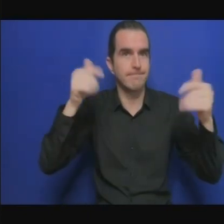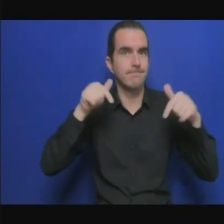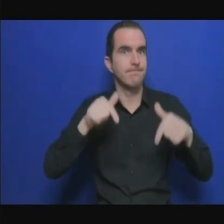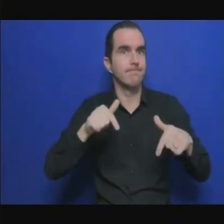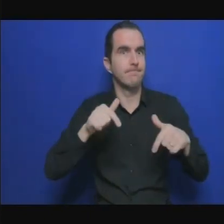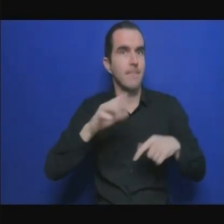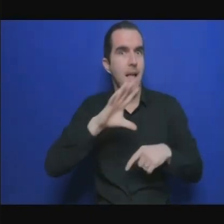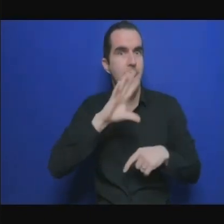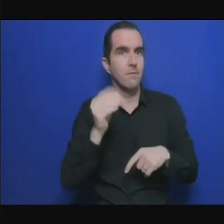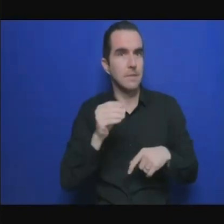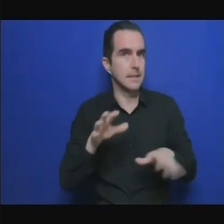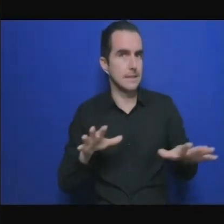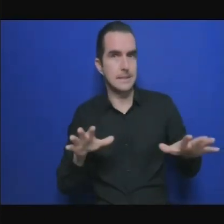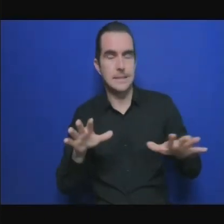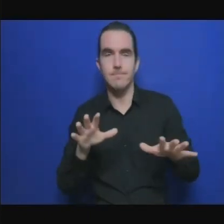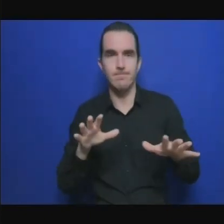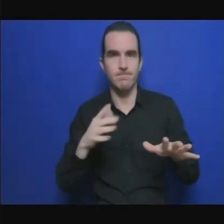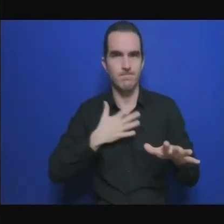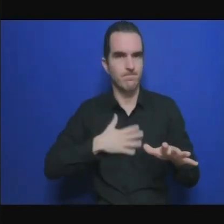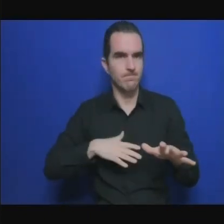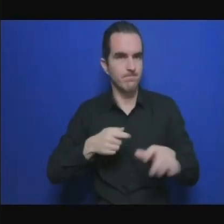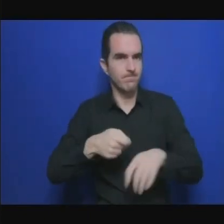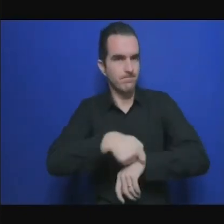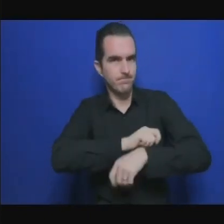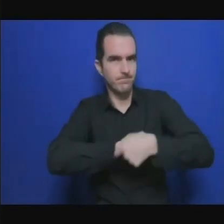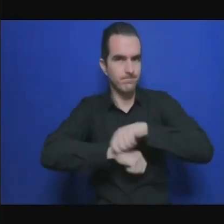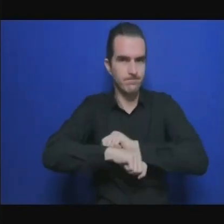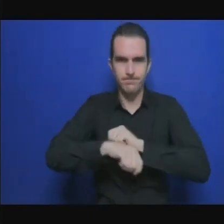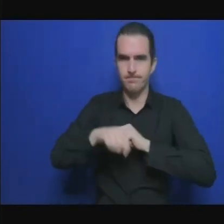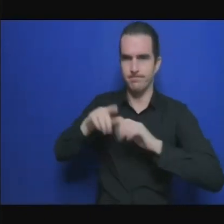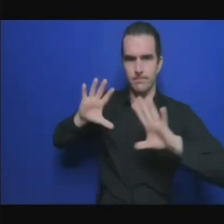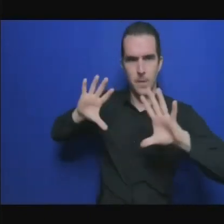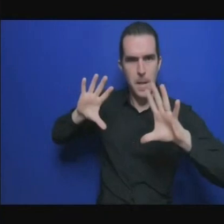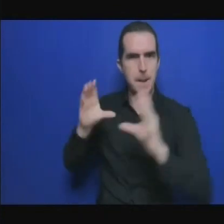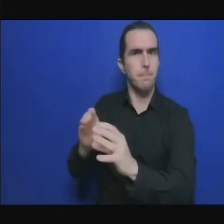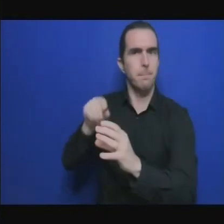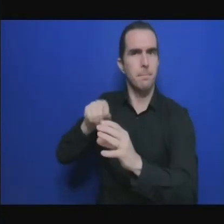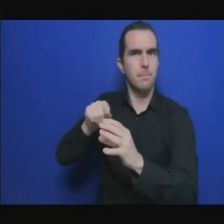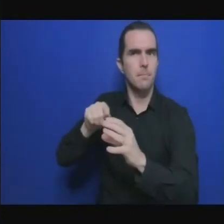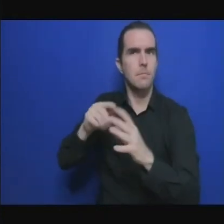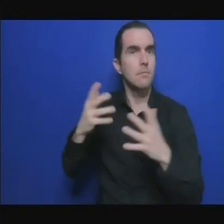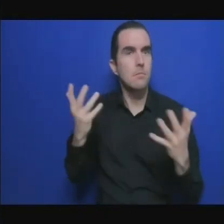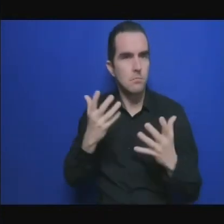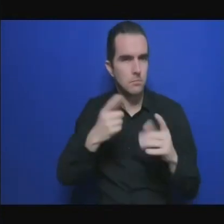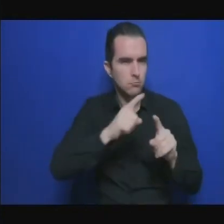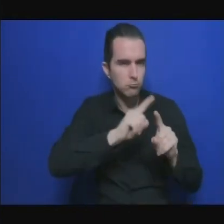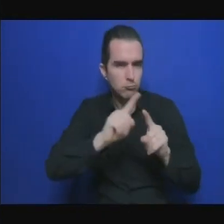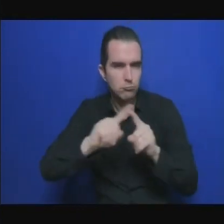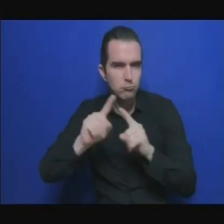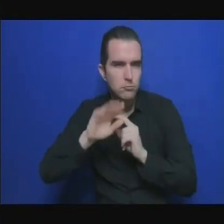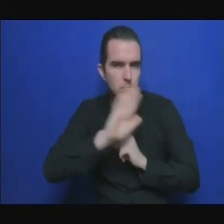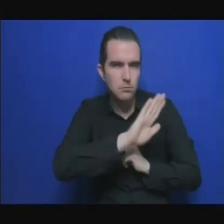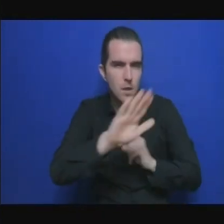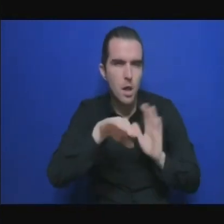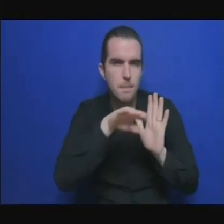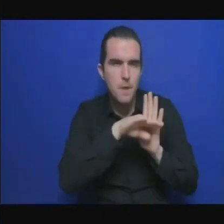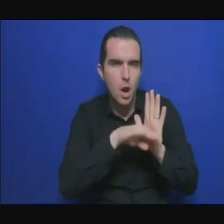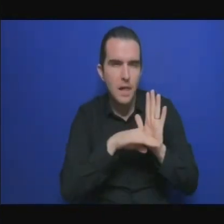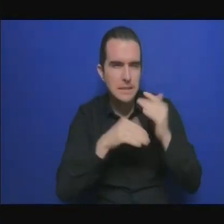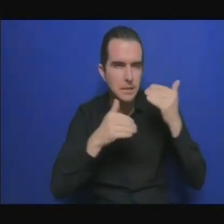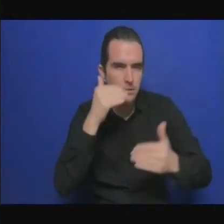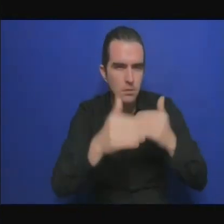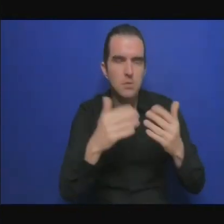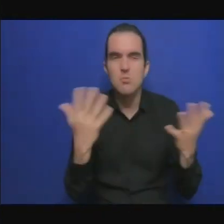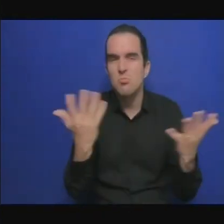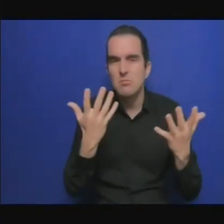important de faire les deux, de mettre en place, si je reviendrai plus tard, de mettre en place des politiques qui soient bénéfiques à la fois pour l'adaptation et pour l'atténuation.